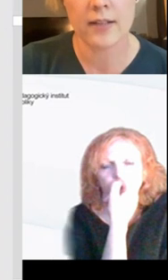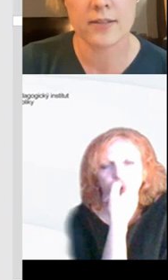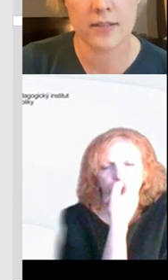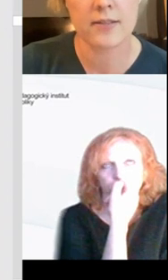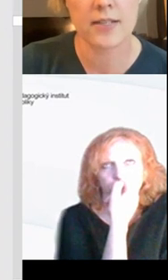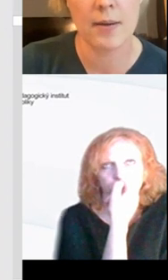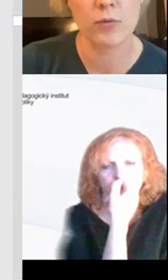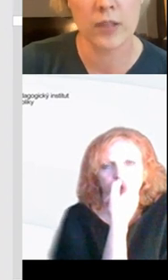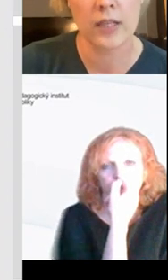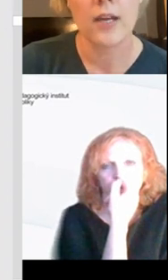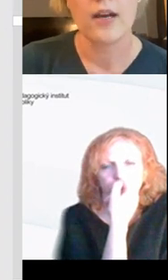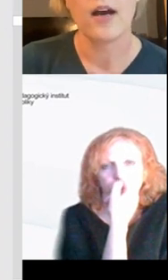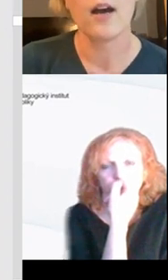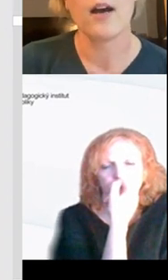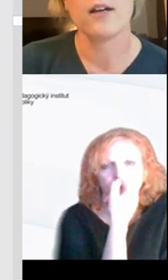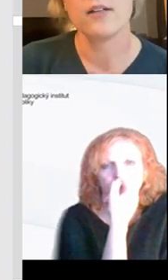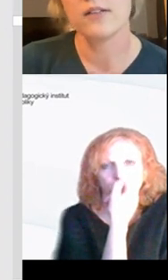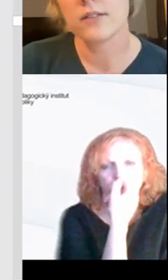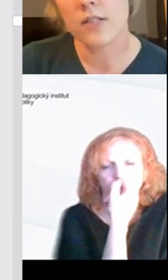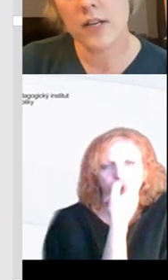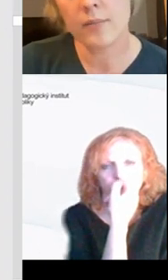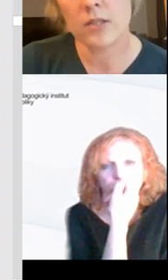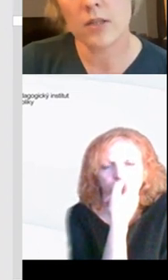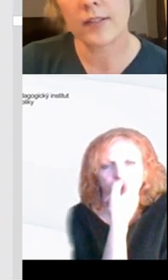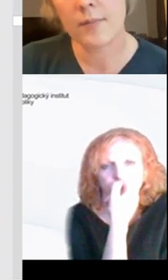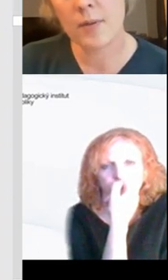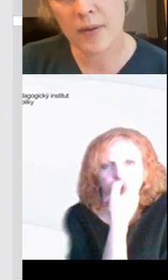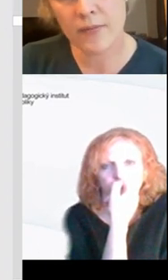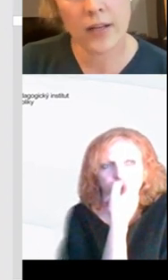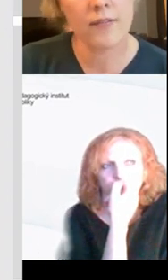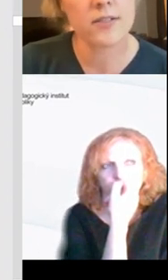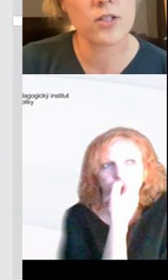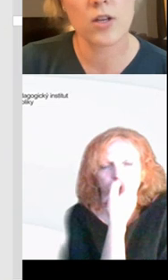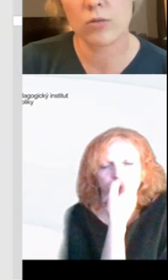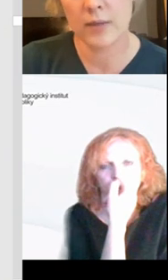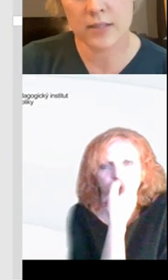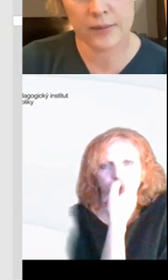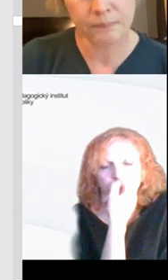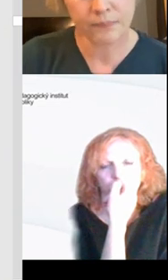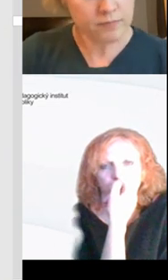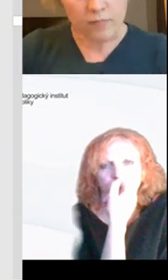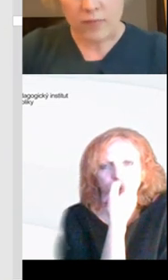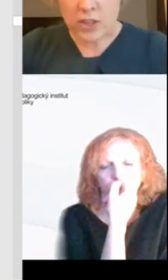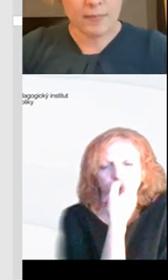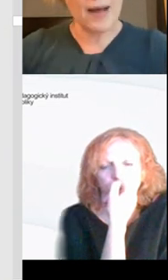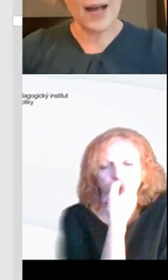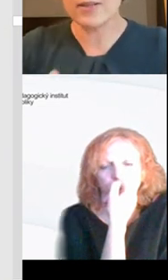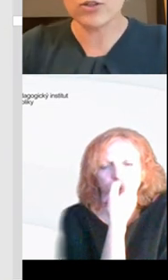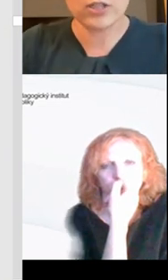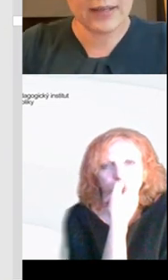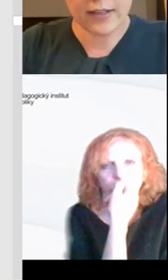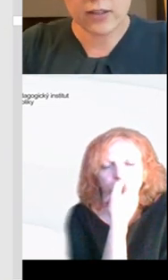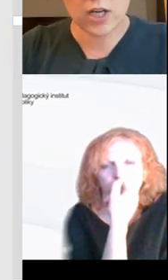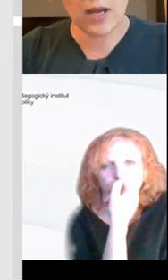kde ta s náma mluví a říká nám ty slova, které my máme vyhledávat ze začátku mezi třeba